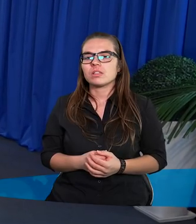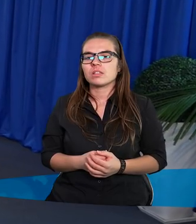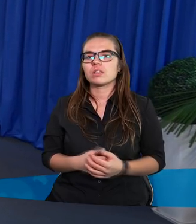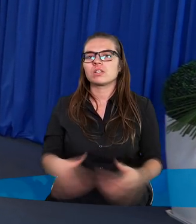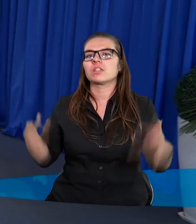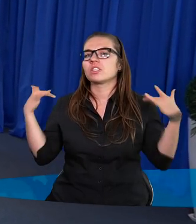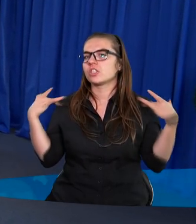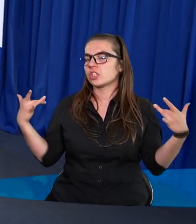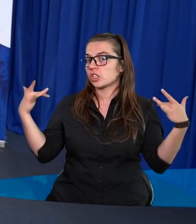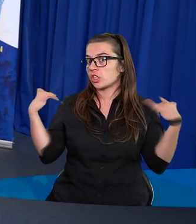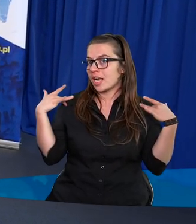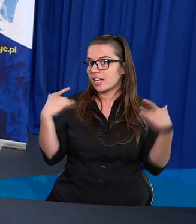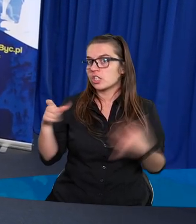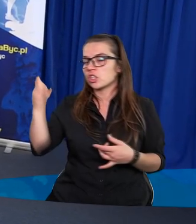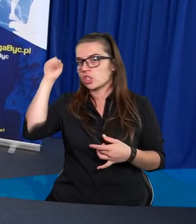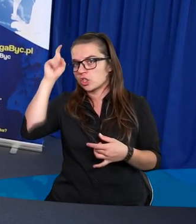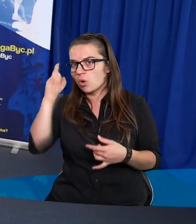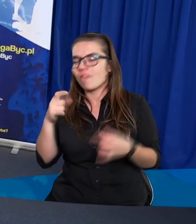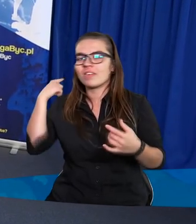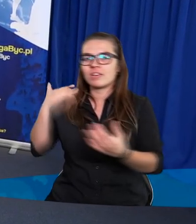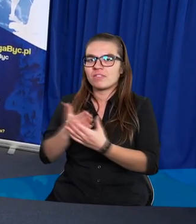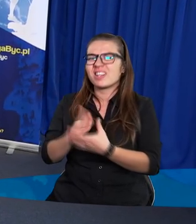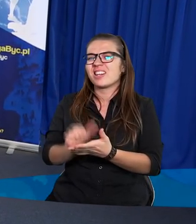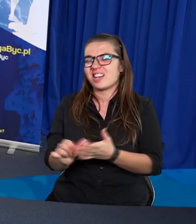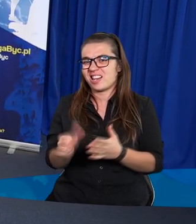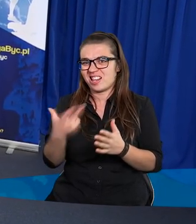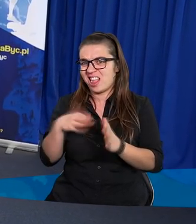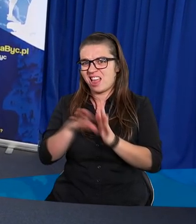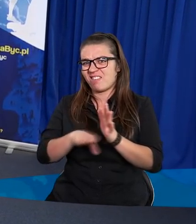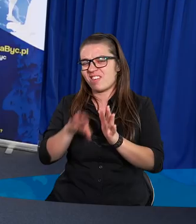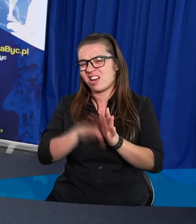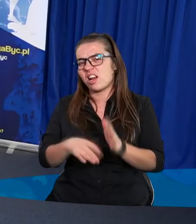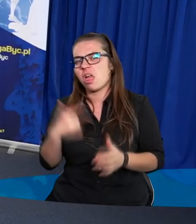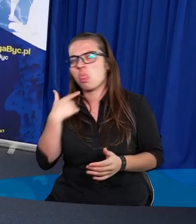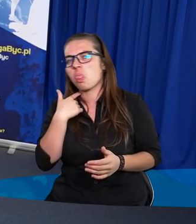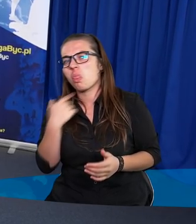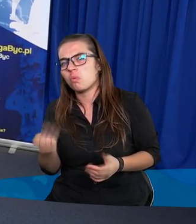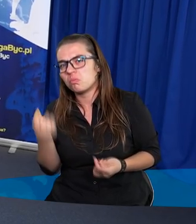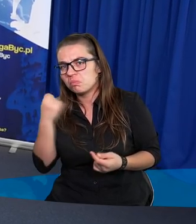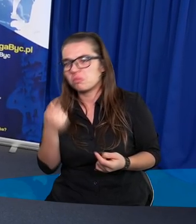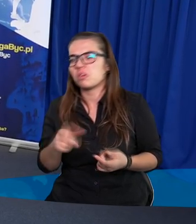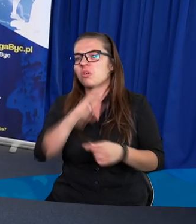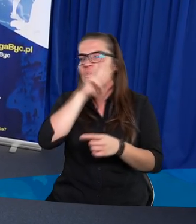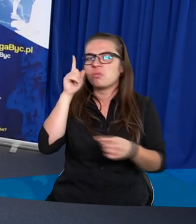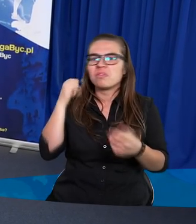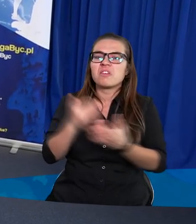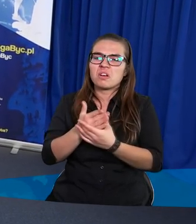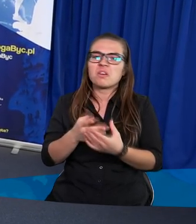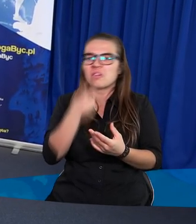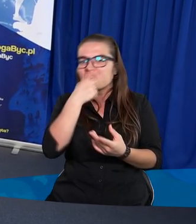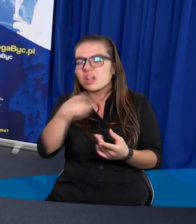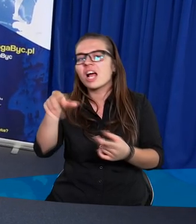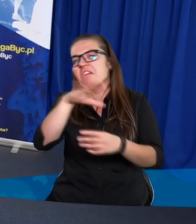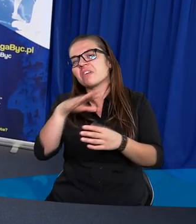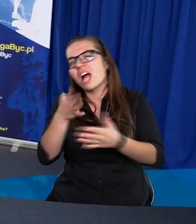Życie człowieka wierzącego jest niezwykle nudne. Gdybyśmy wzięli wszystkich ludzi wierzących, powiedzmy z naszego